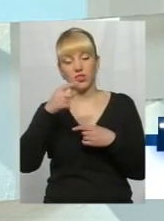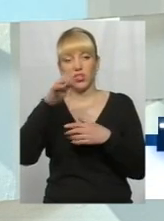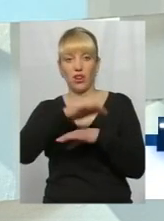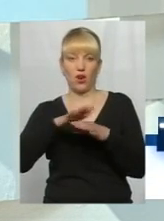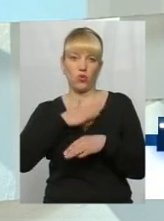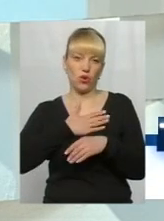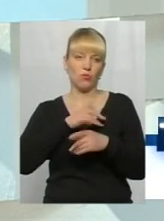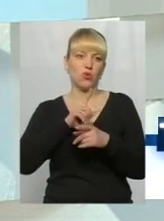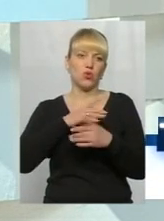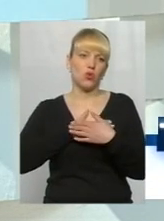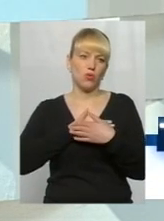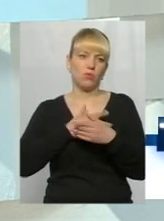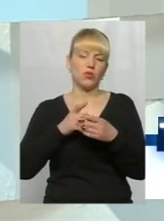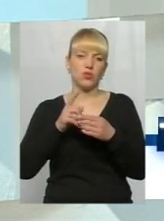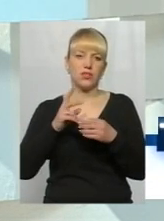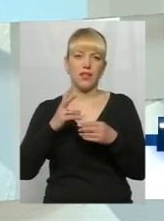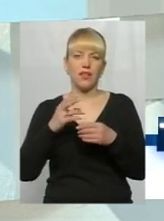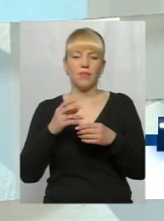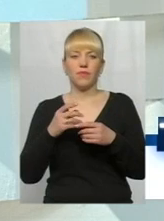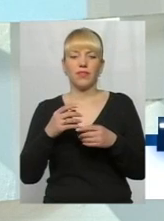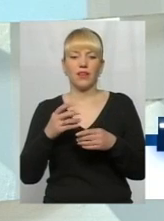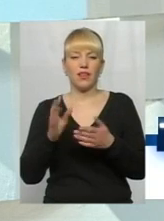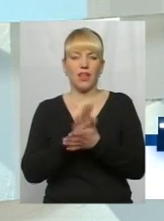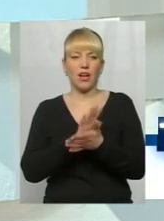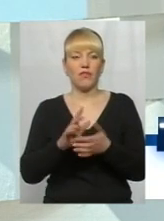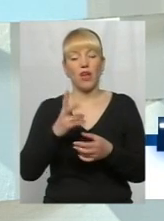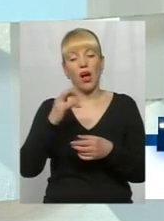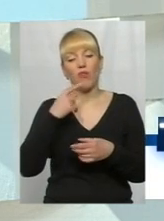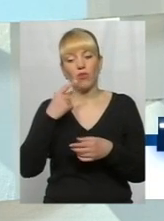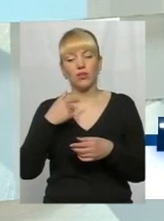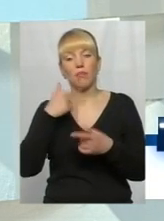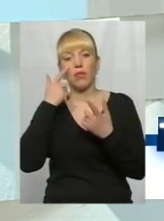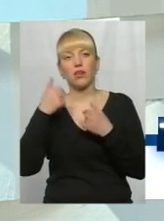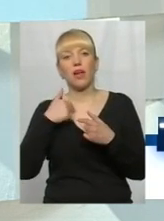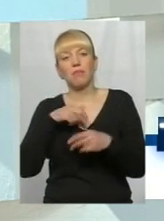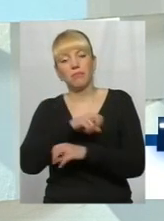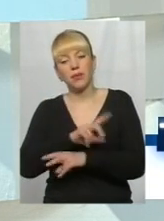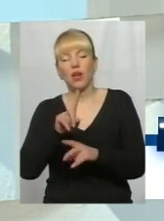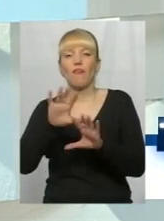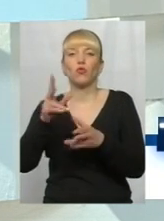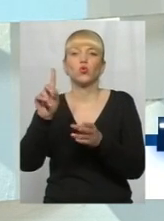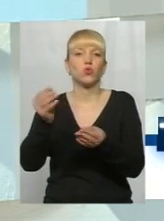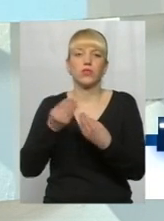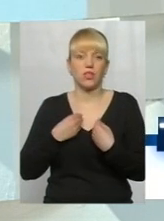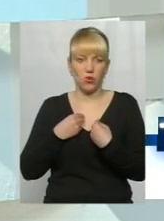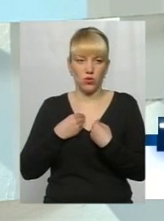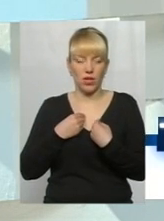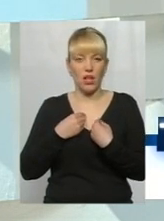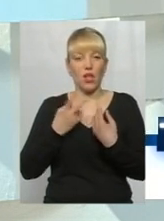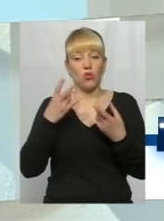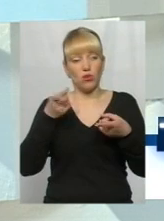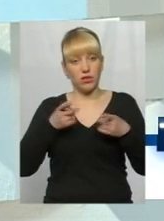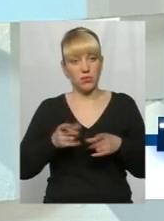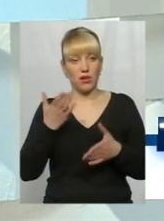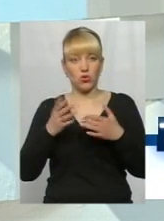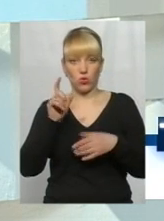от люблять мати щось там на халяву. Але поплакатися і сказати, що я бідний, а раптом щось дадуть, так? Оце святе просто. Насправді, якщо